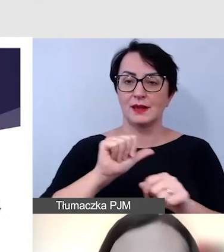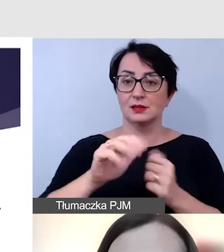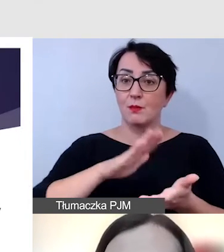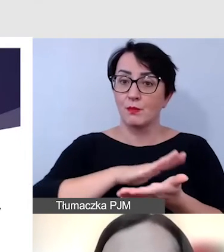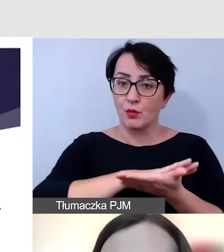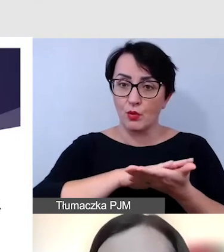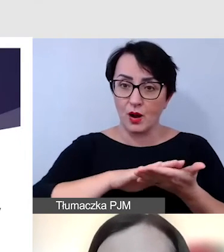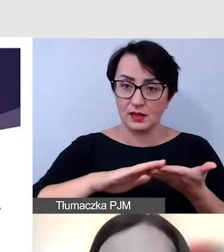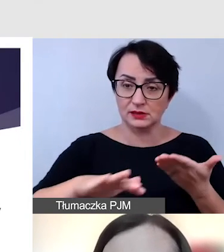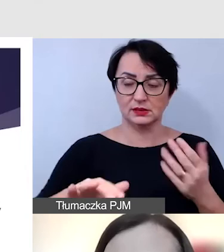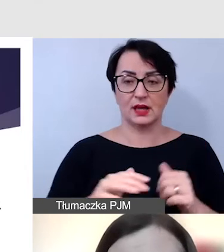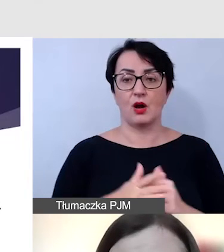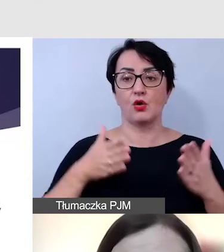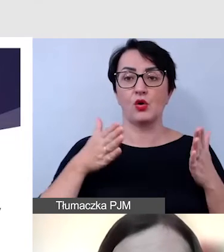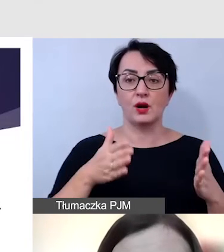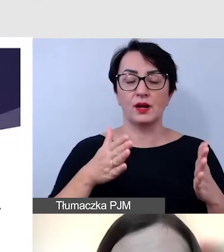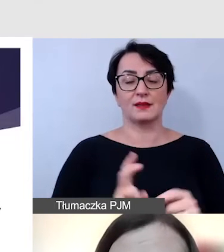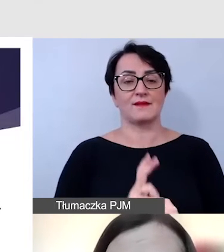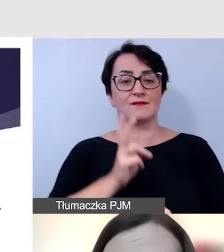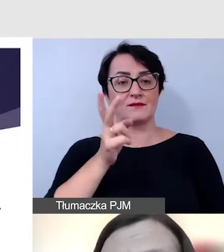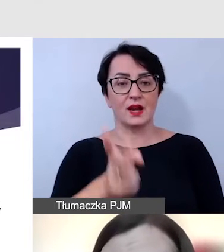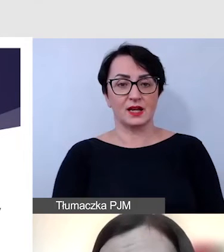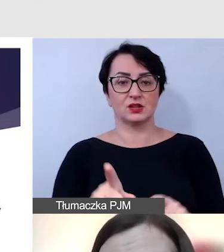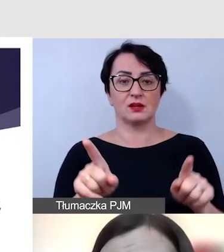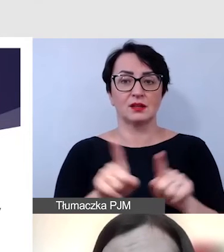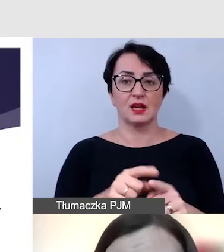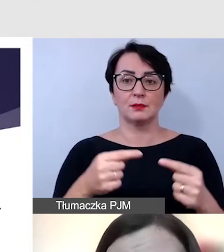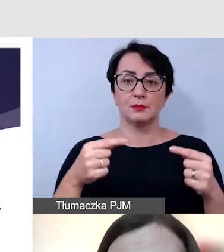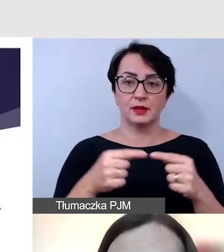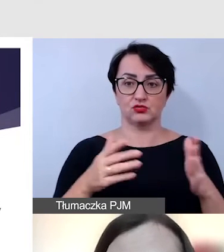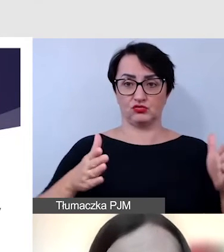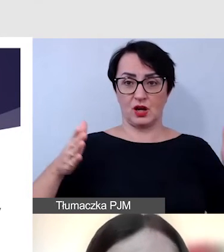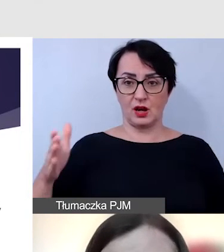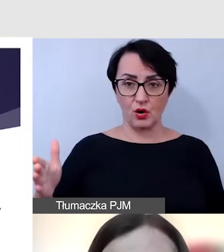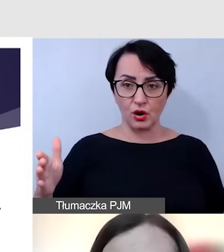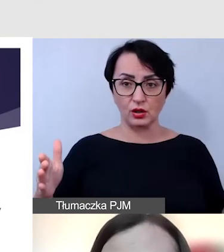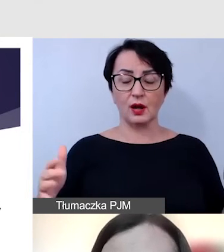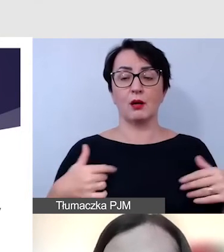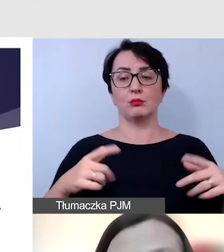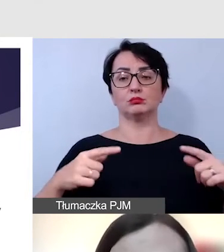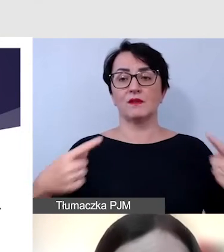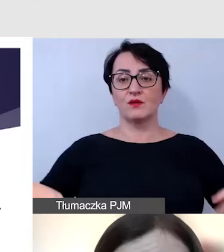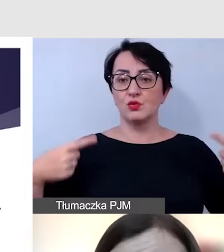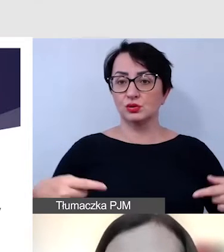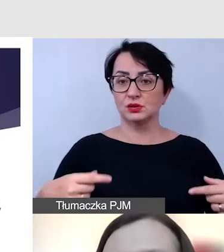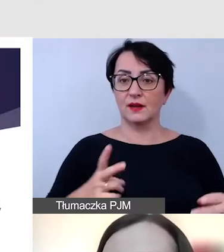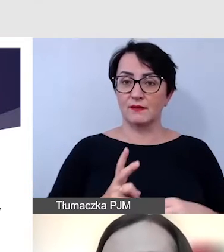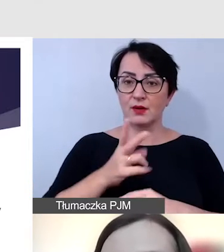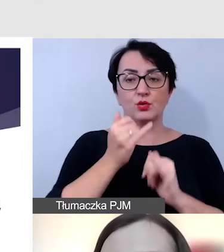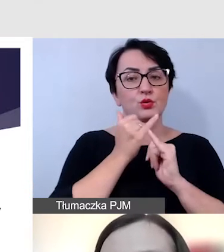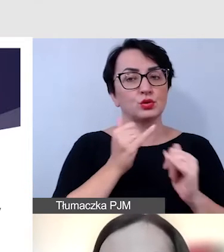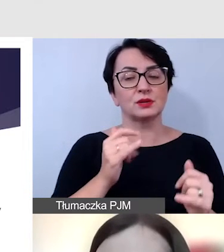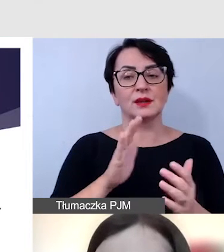czy korytarze i wejścia są odpowiednio szerokie, że będzie można wjechać różnymi